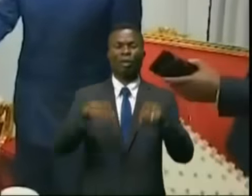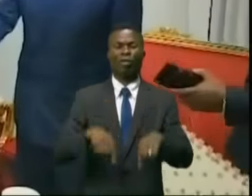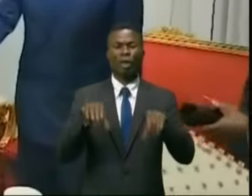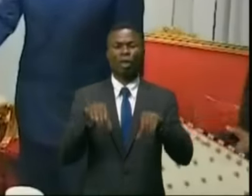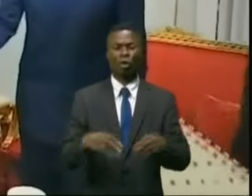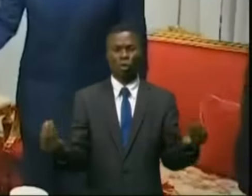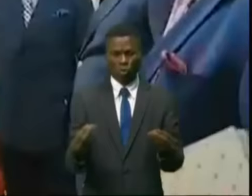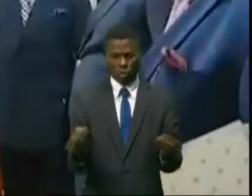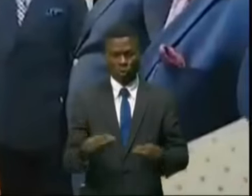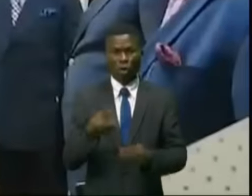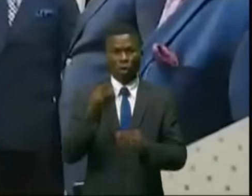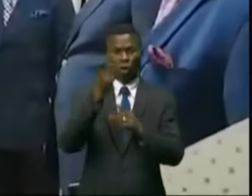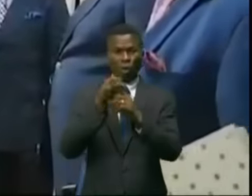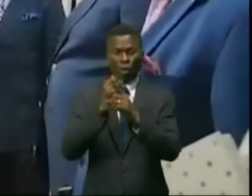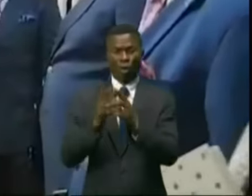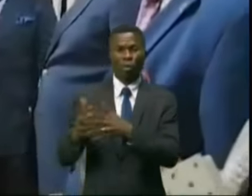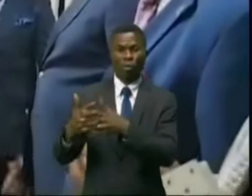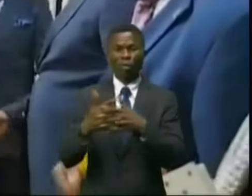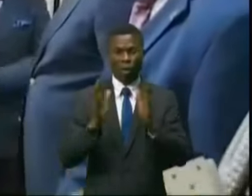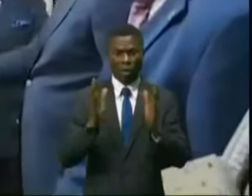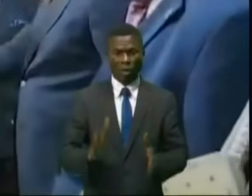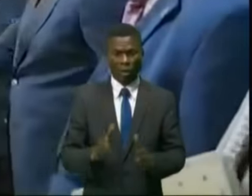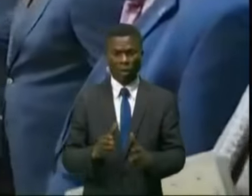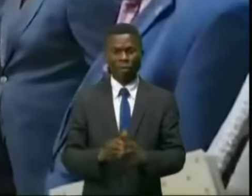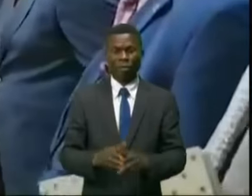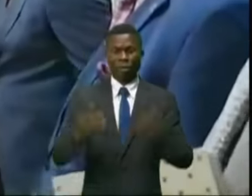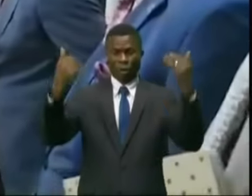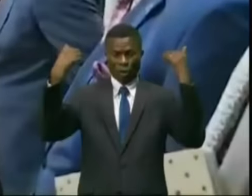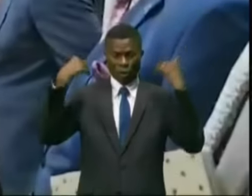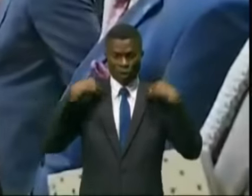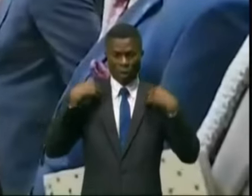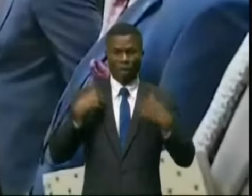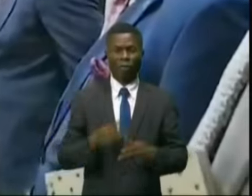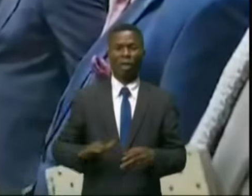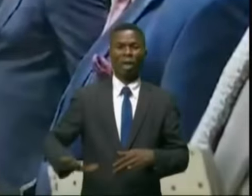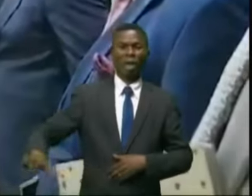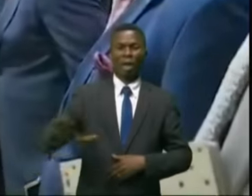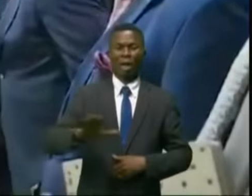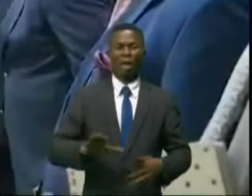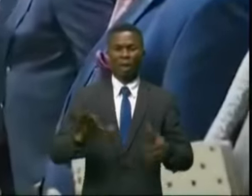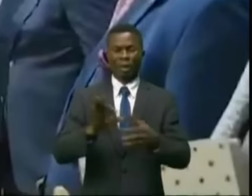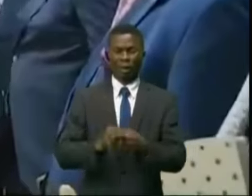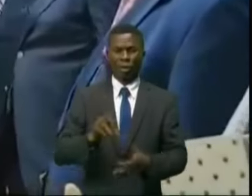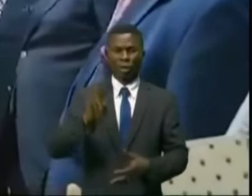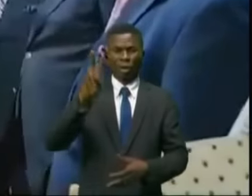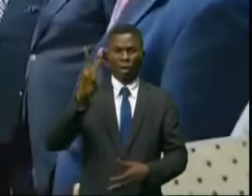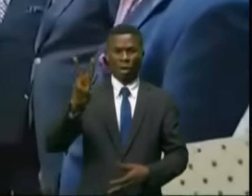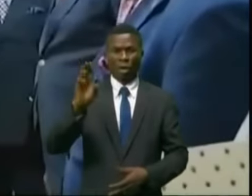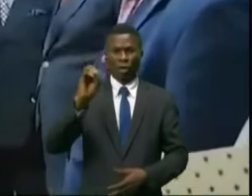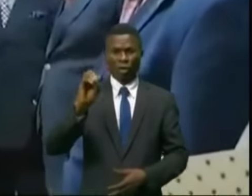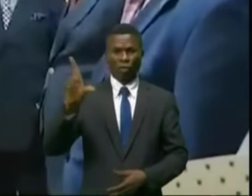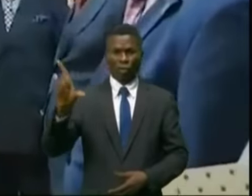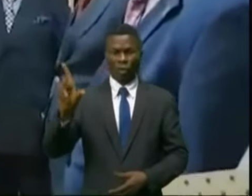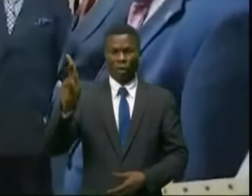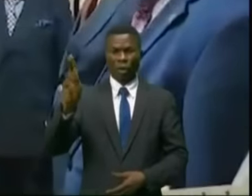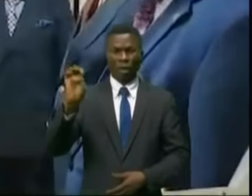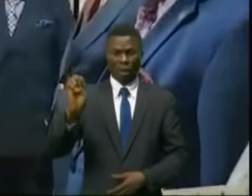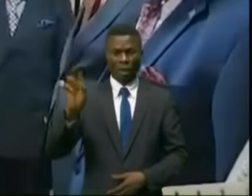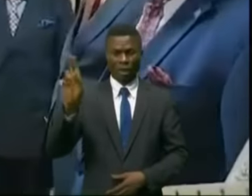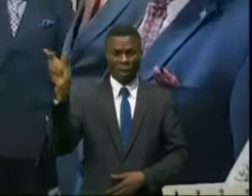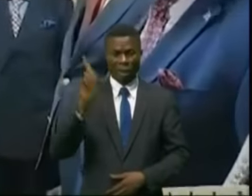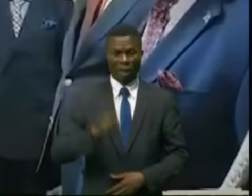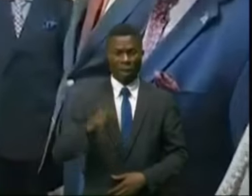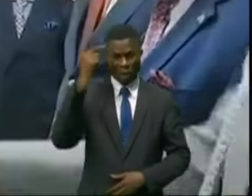en RDC. Le commissaire des Nations Unies aux droits de l'homme volcaire turc est à Kinshasa pour exprimer sa